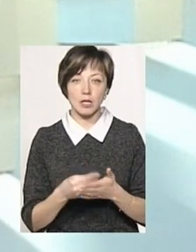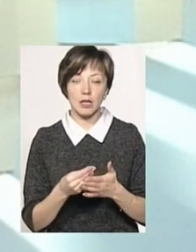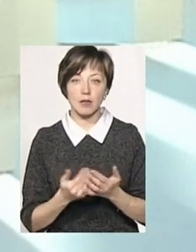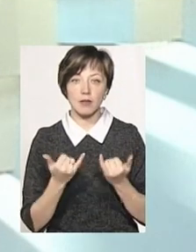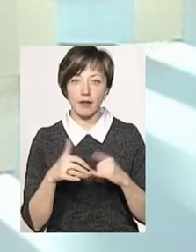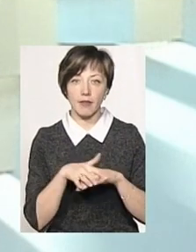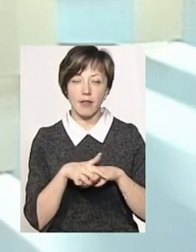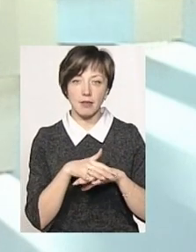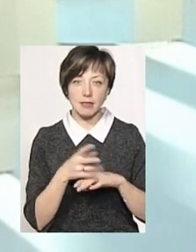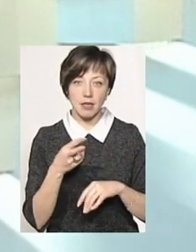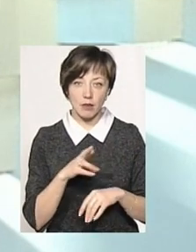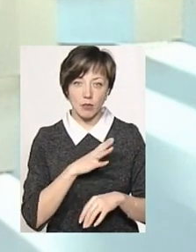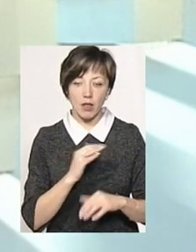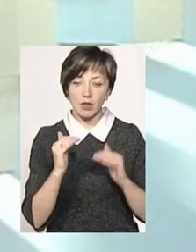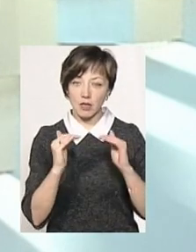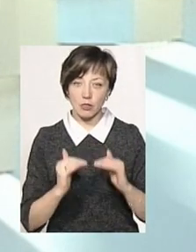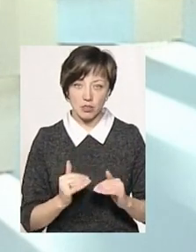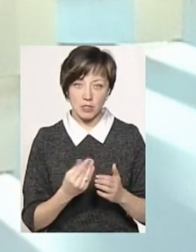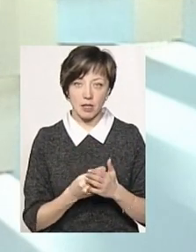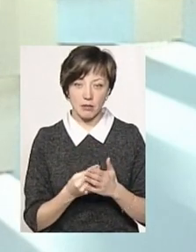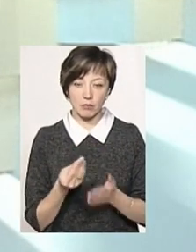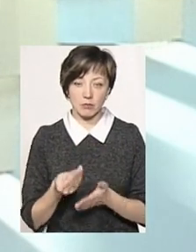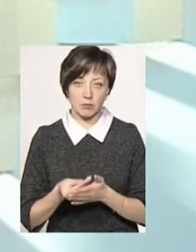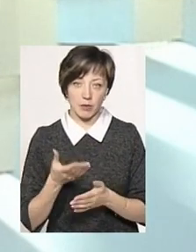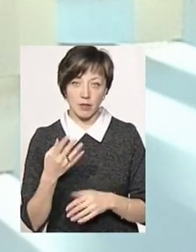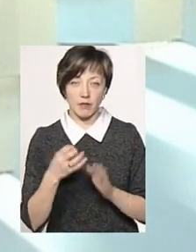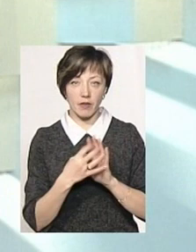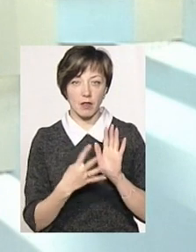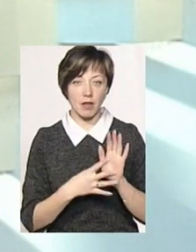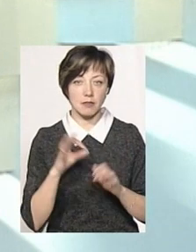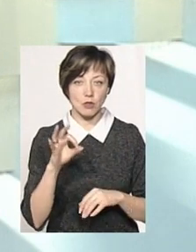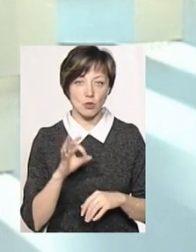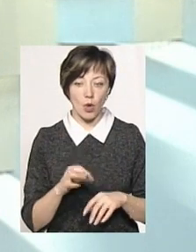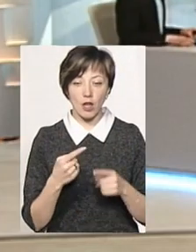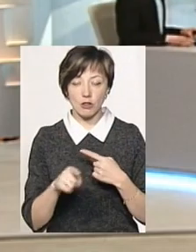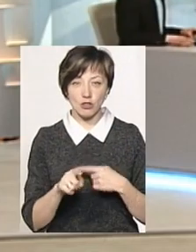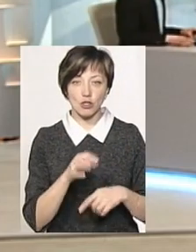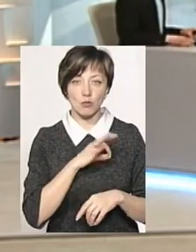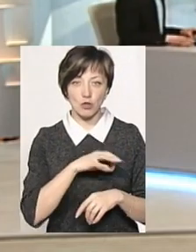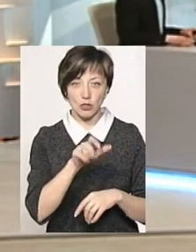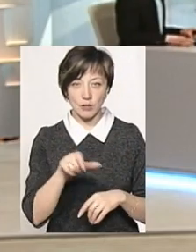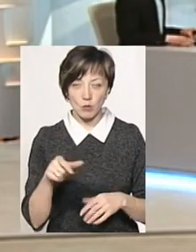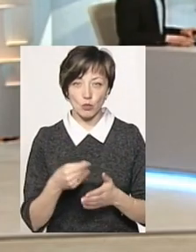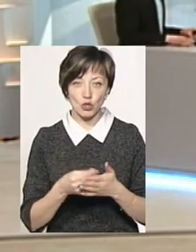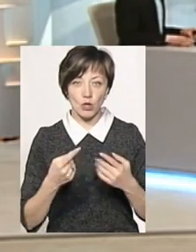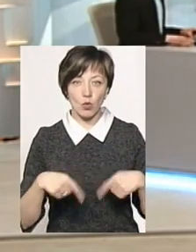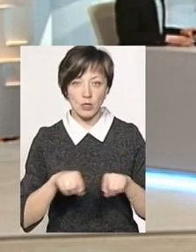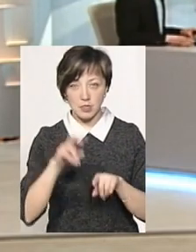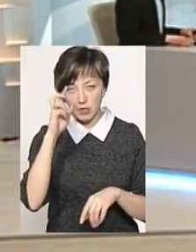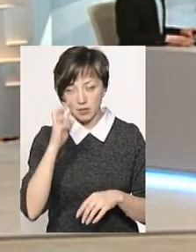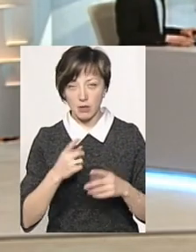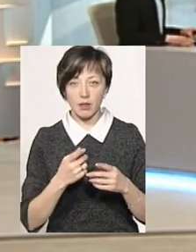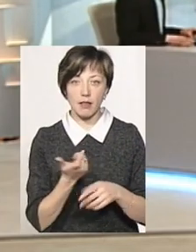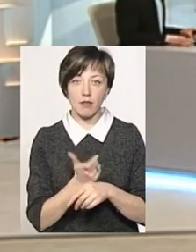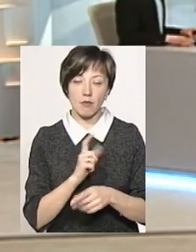для населення, бо вартість газу була найнижча, тариф піднявся на 19%, а для інших споживачів і для бюджетних організацій,